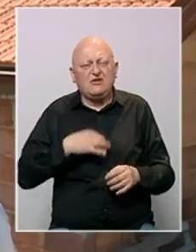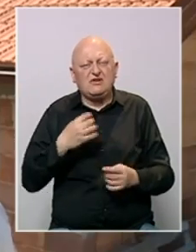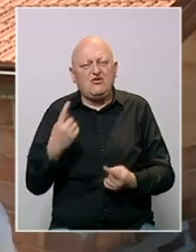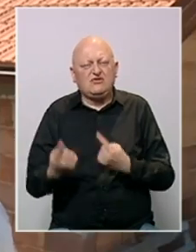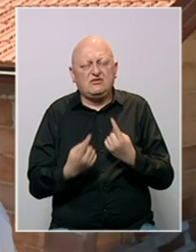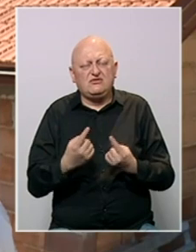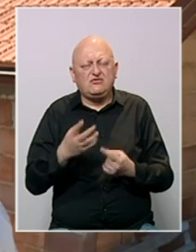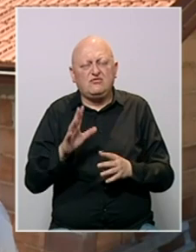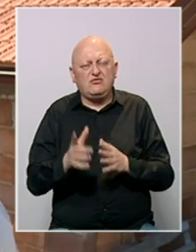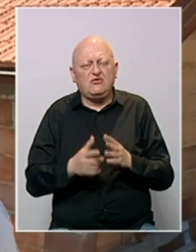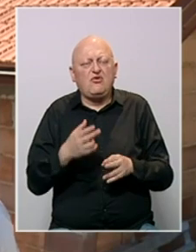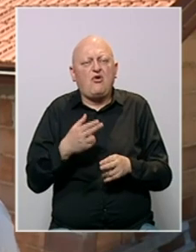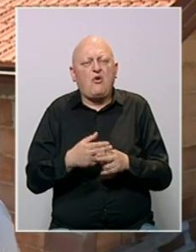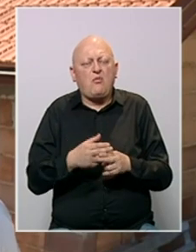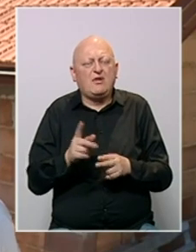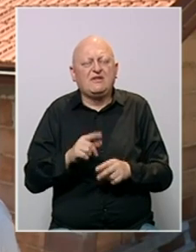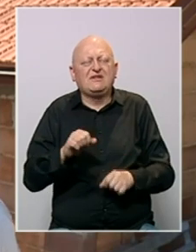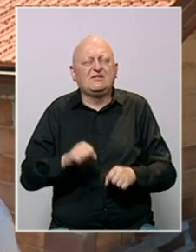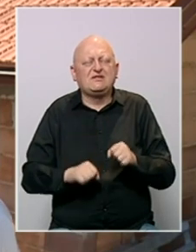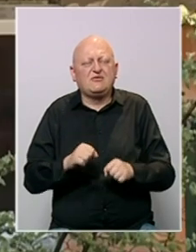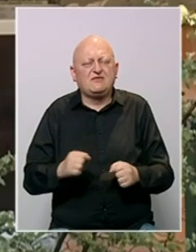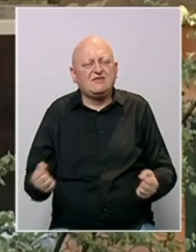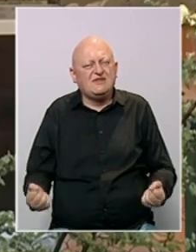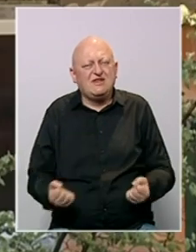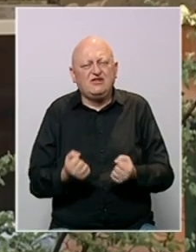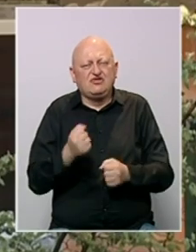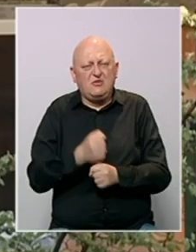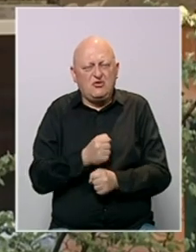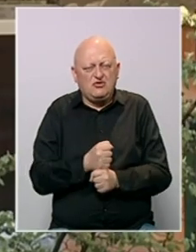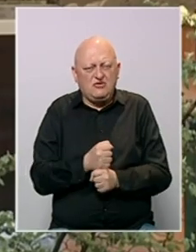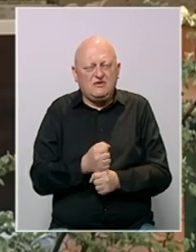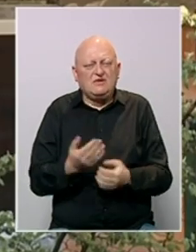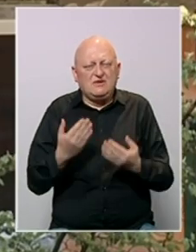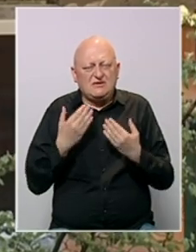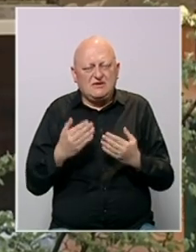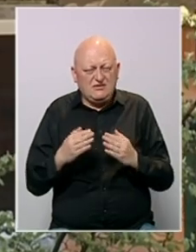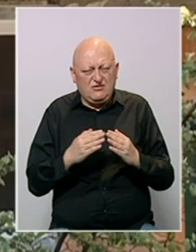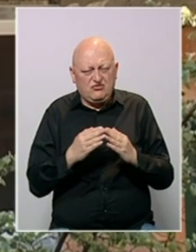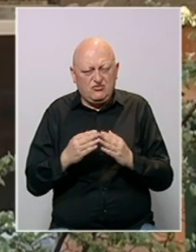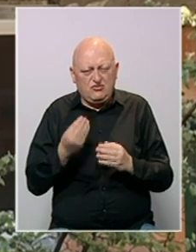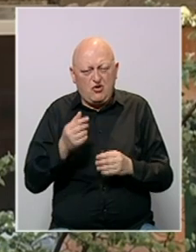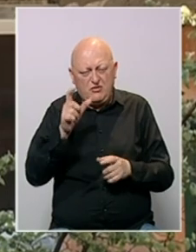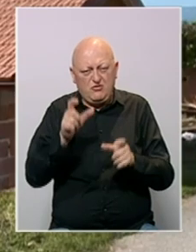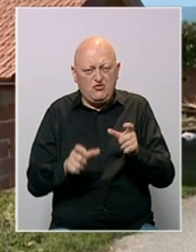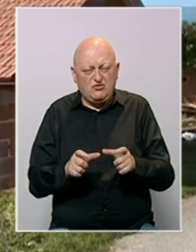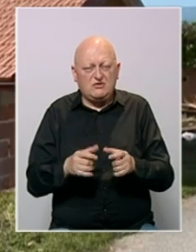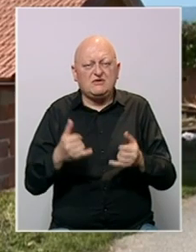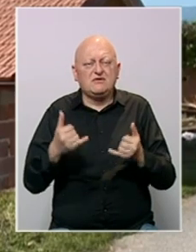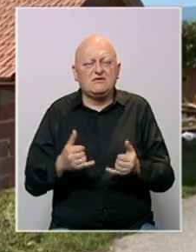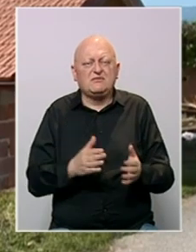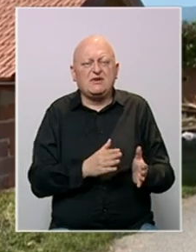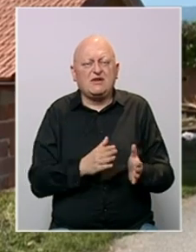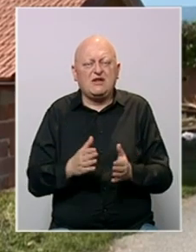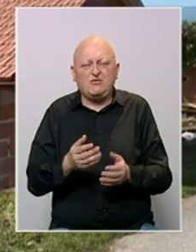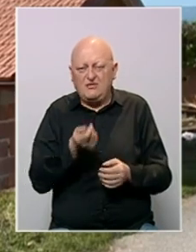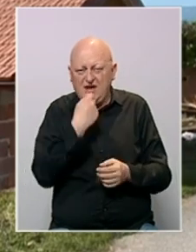stanju. Umeđu vremenu je obolio i nije sposoban da obavlja teške fizičke poslove. Zahvaljujući komšijama i dobrim ljudima, danas sredovno